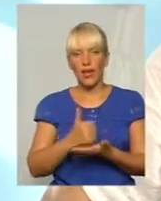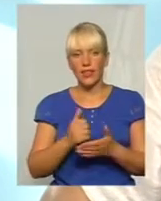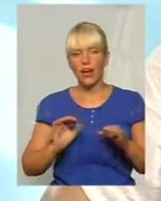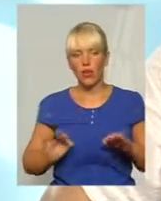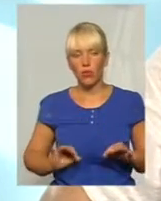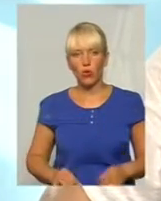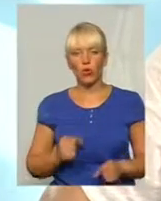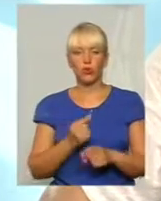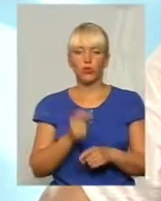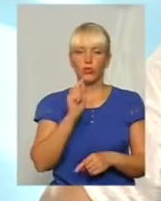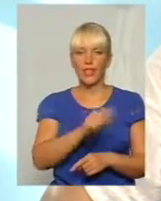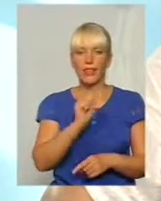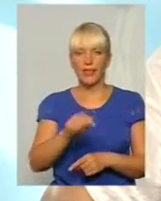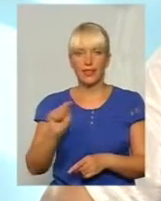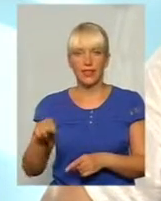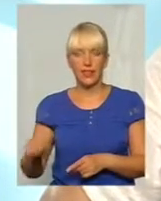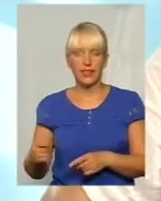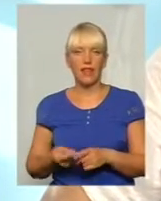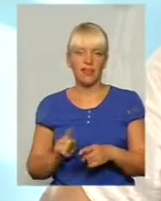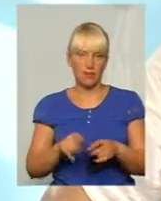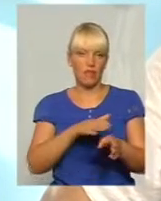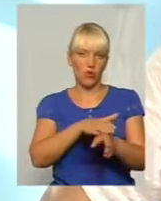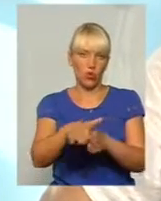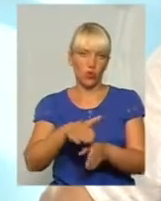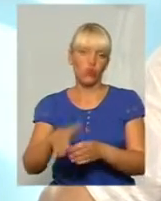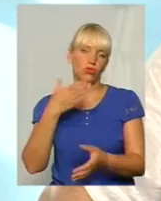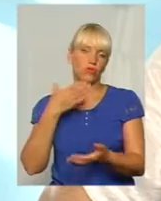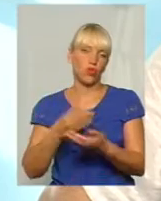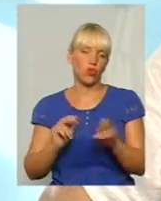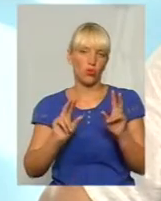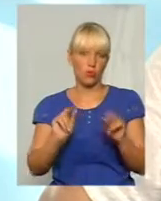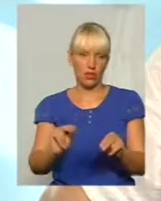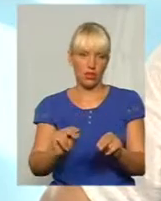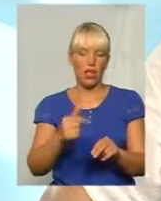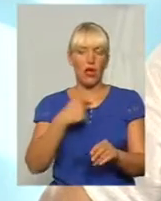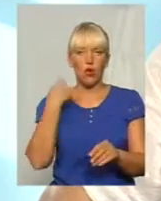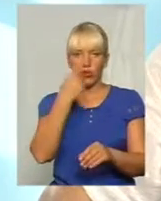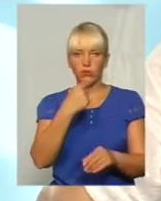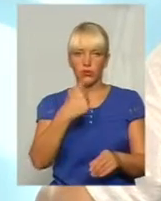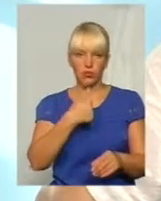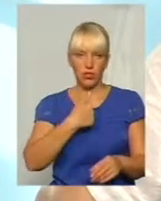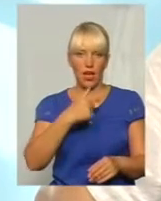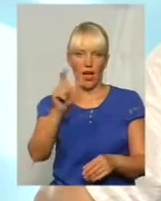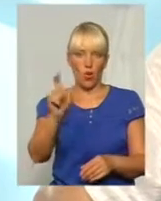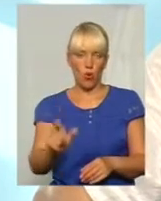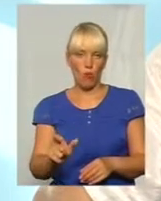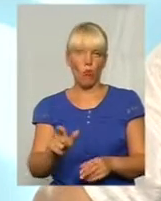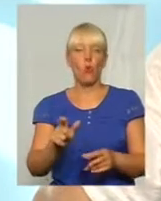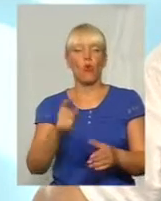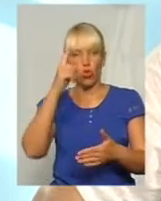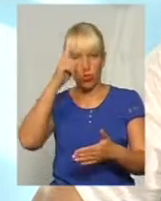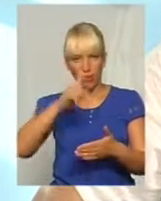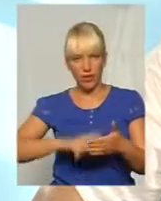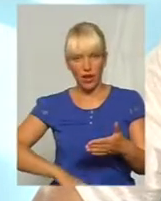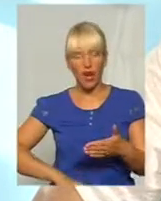що відбувається у Верховній Раді, свідчить про те, що він виконує свої обіцянки. Особисто я йому довіряю. І я не розділяю цих